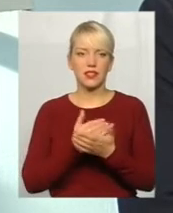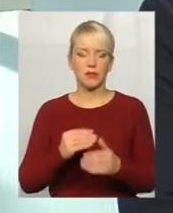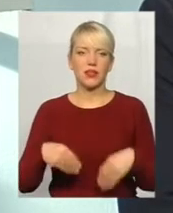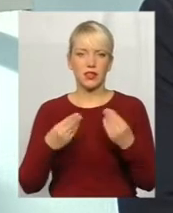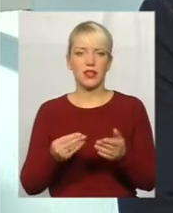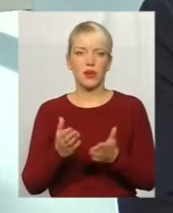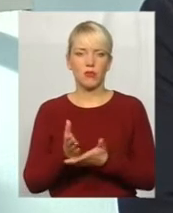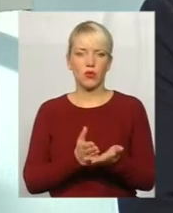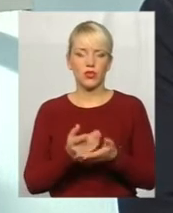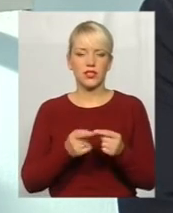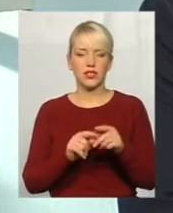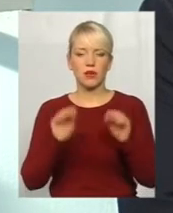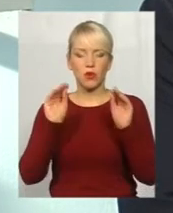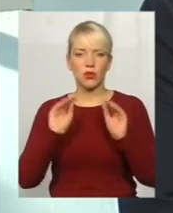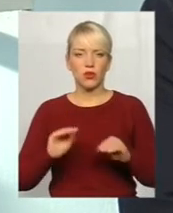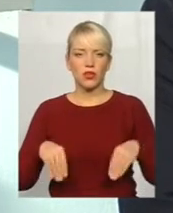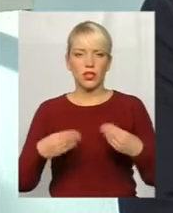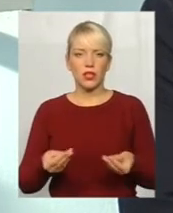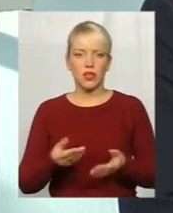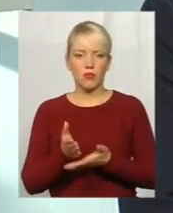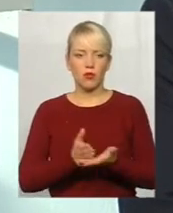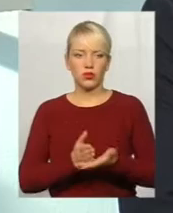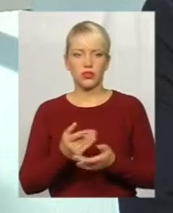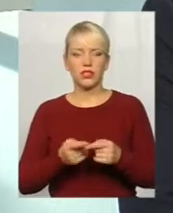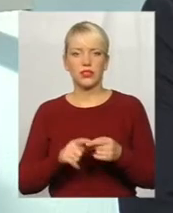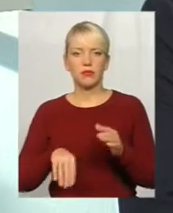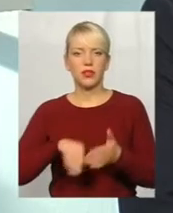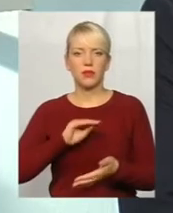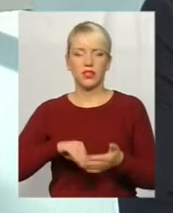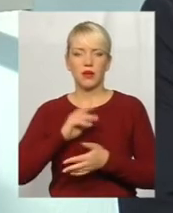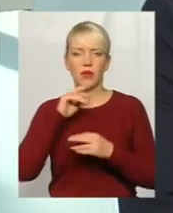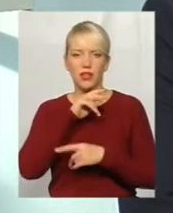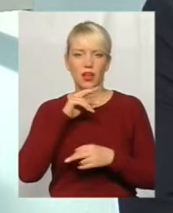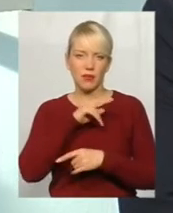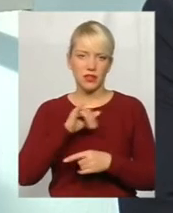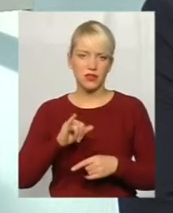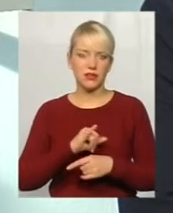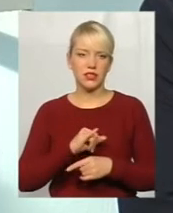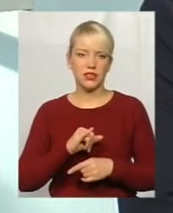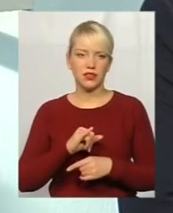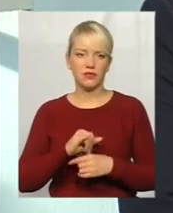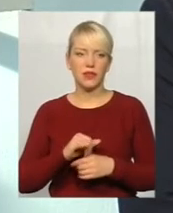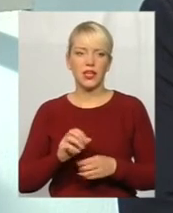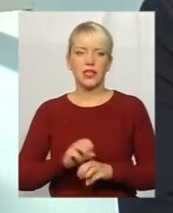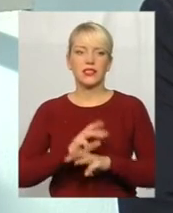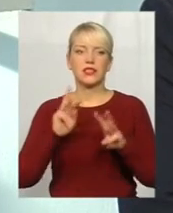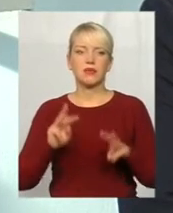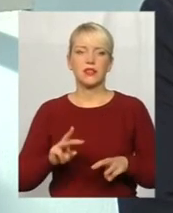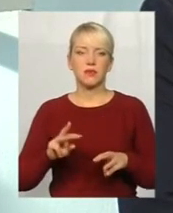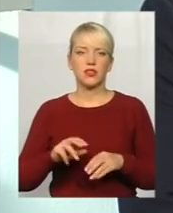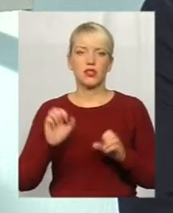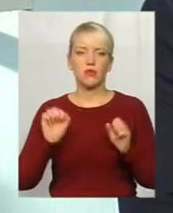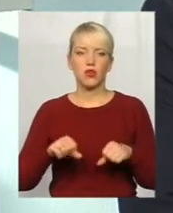послуг, це протокол надання послуг, це придбання медикаментів і забезпечити